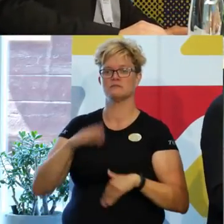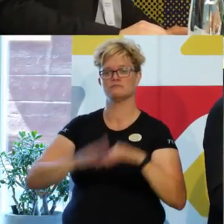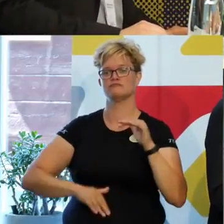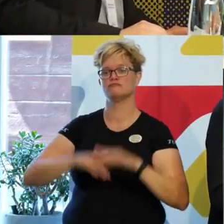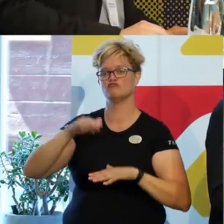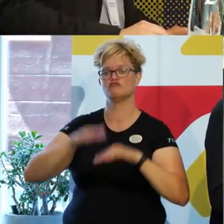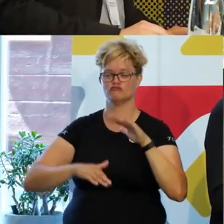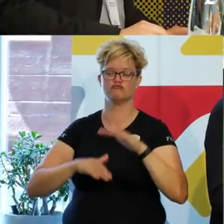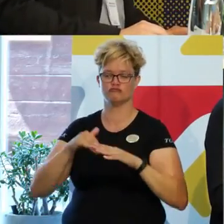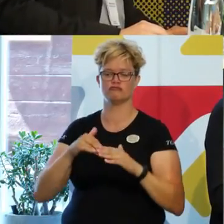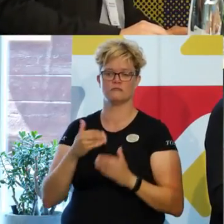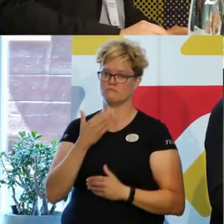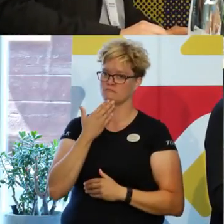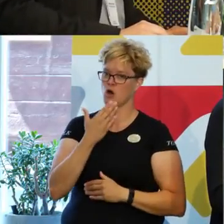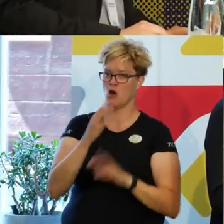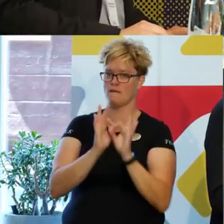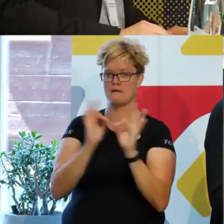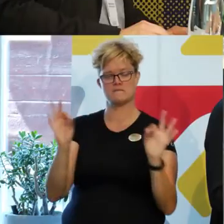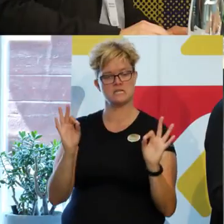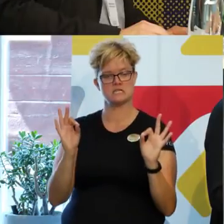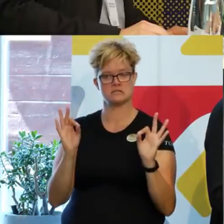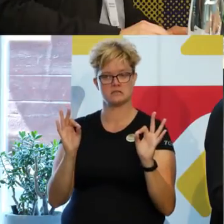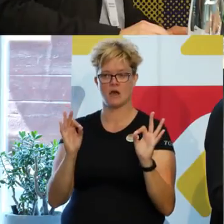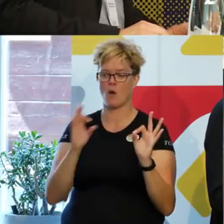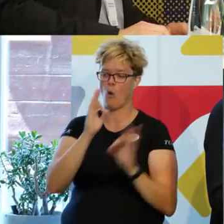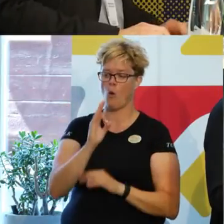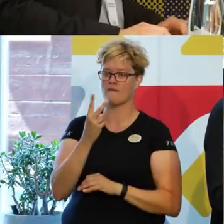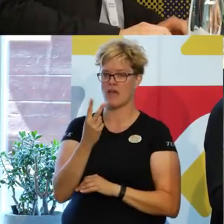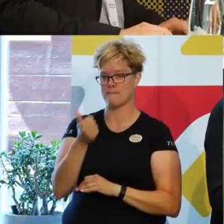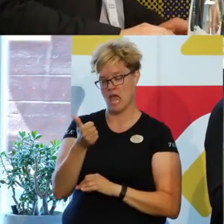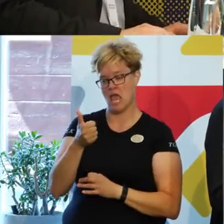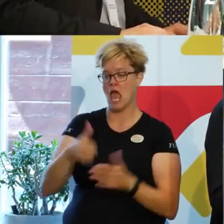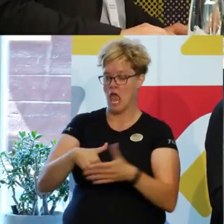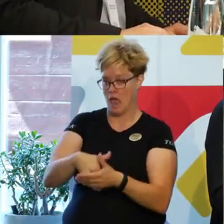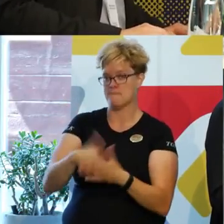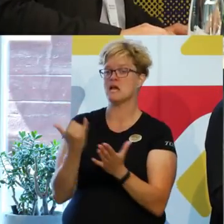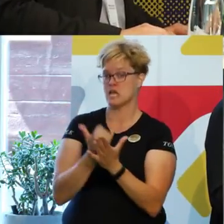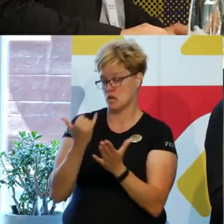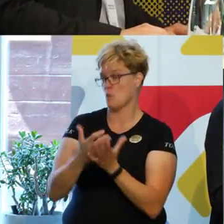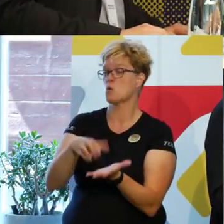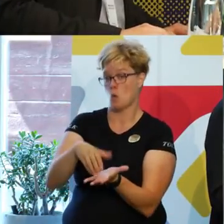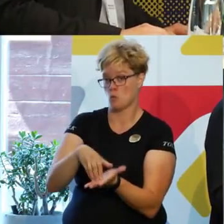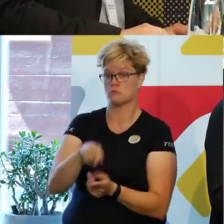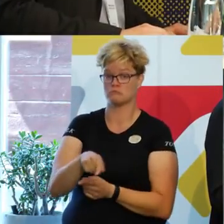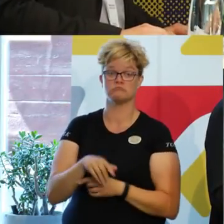väldigt fint och bra HVB-hem i kommunen som då är en, har blivit en,